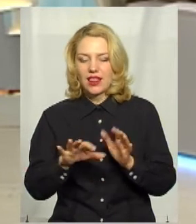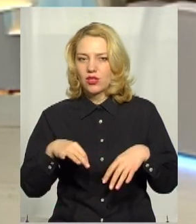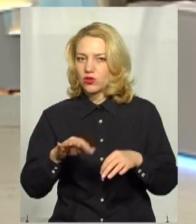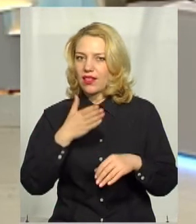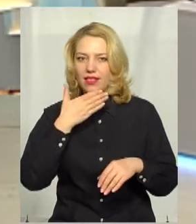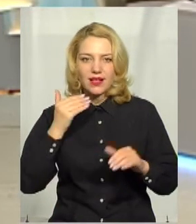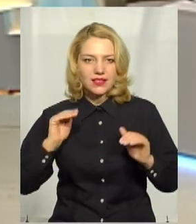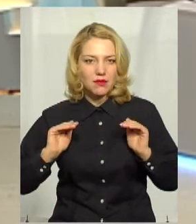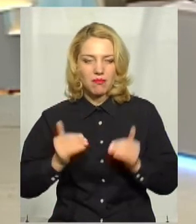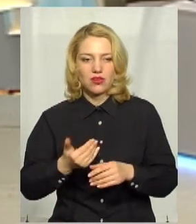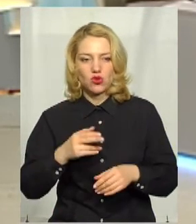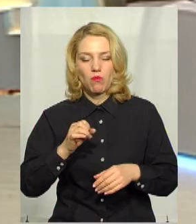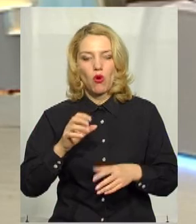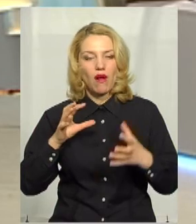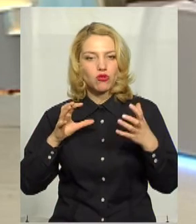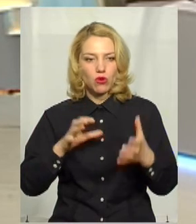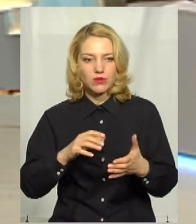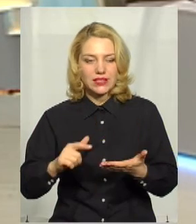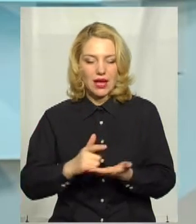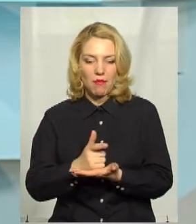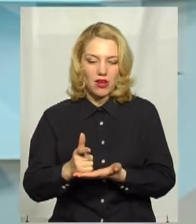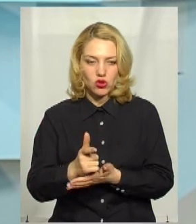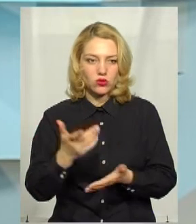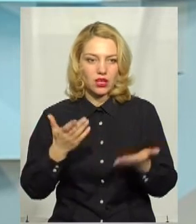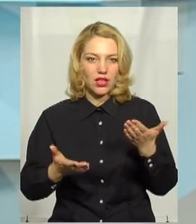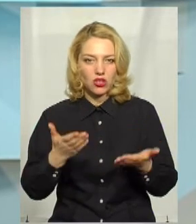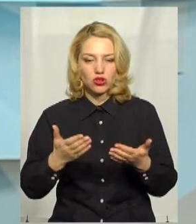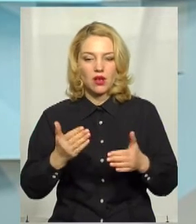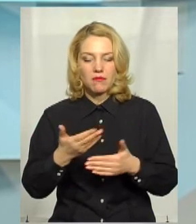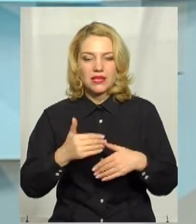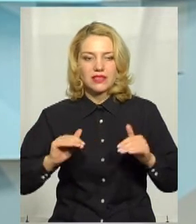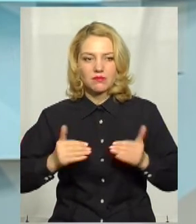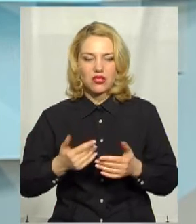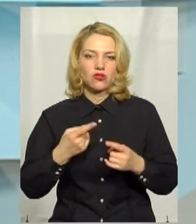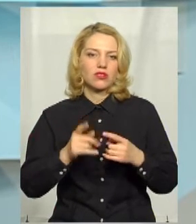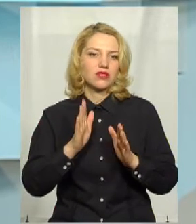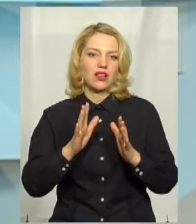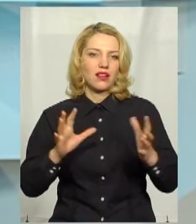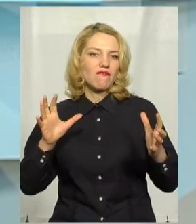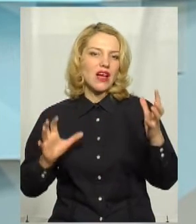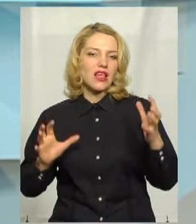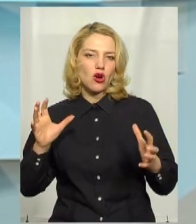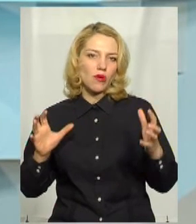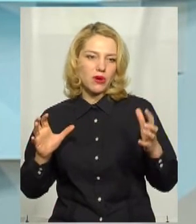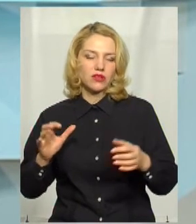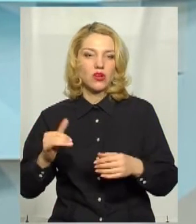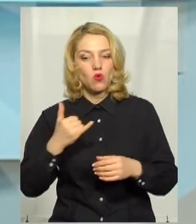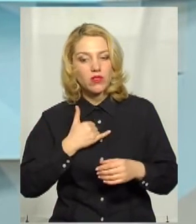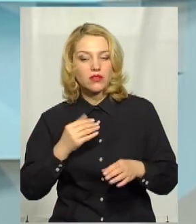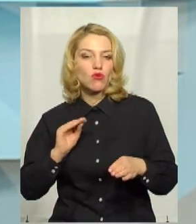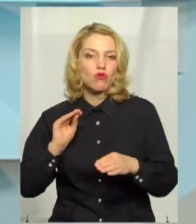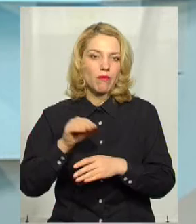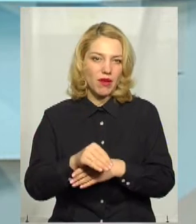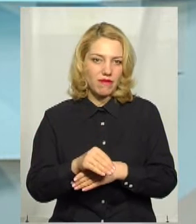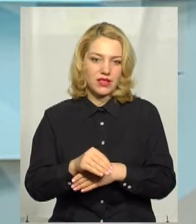зменшили. По автобусних маршрутах, якщо ми зменшили великогабаритні автобуси, то в нас відбулися